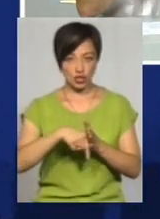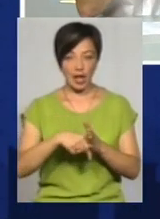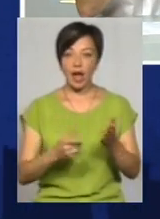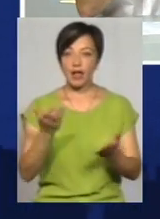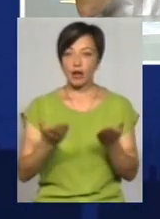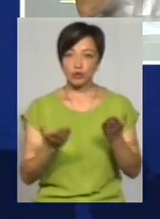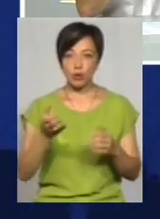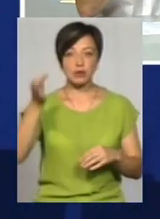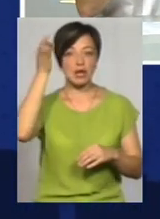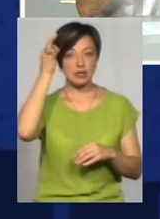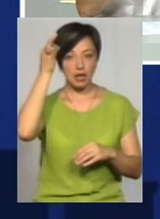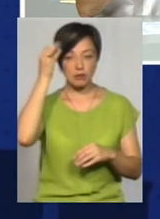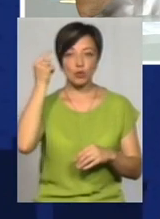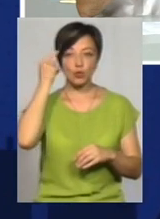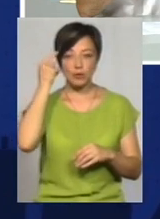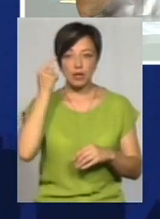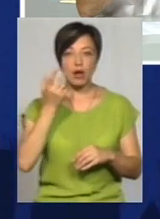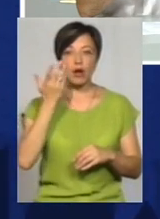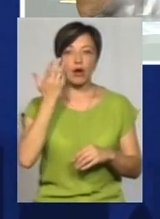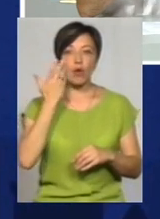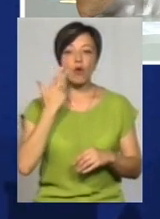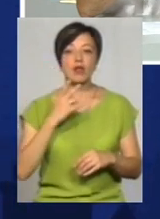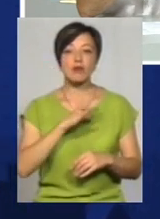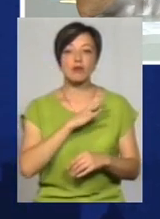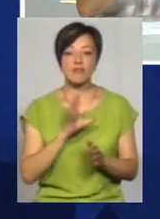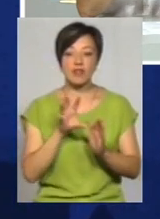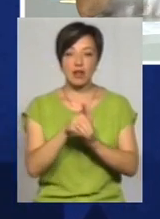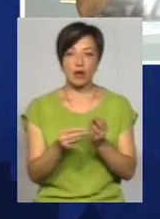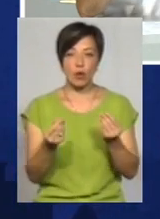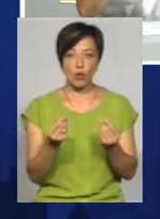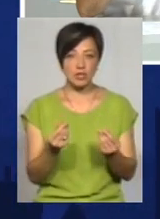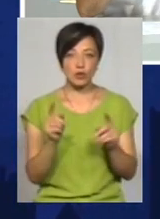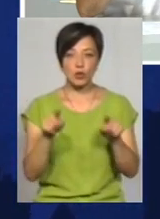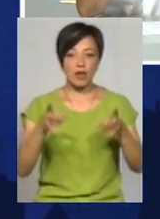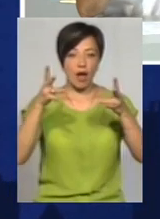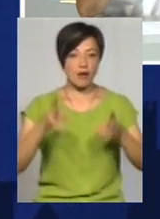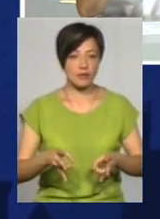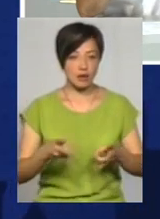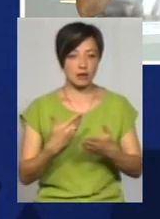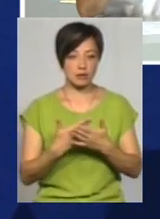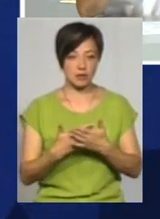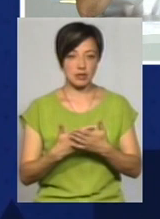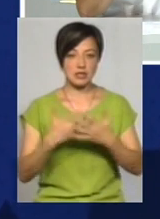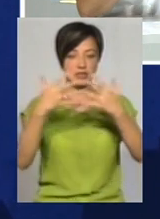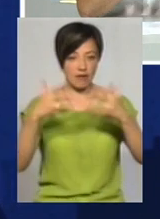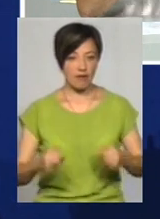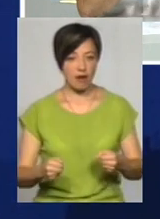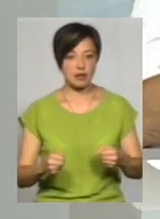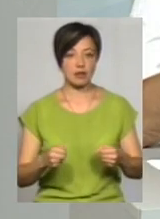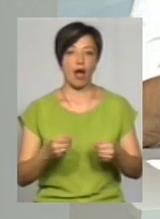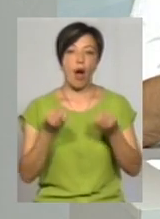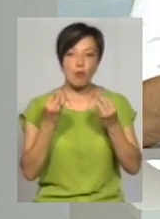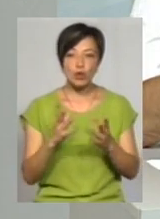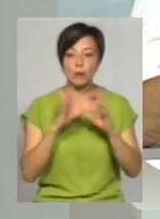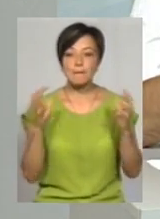Але якщо спам'ятати, подумати, коли давали останній раз кошти, не тоді, коли вже якісь є завалені, а для того, щоб